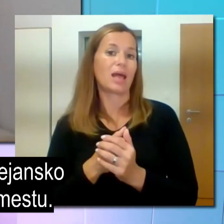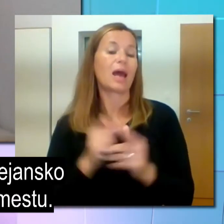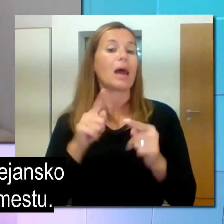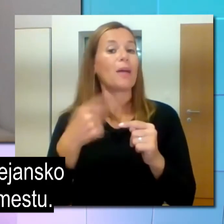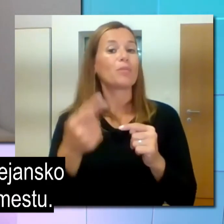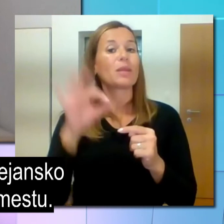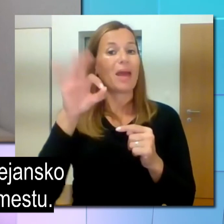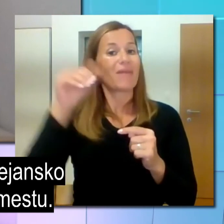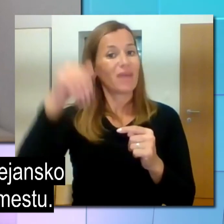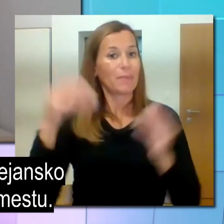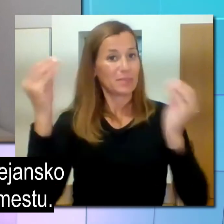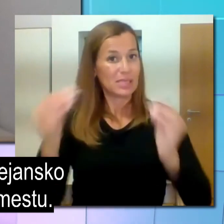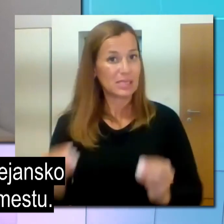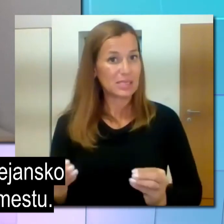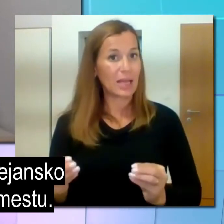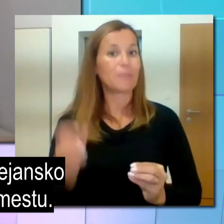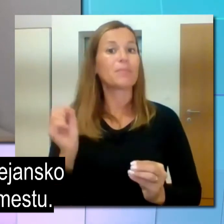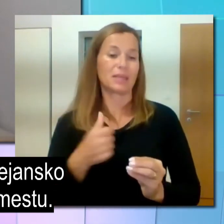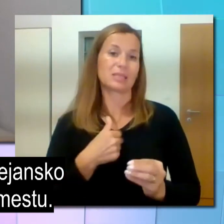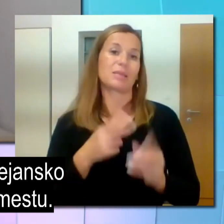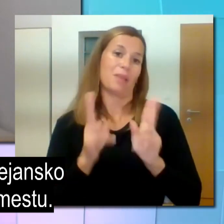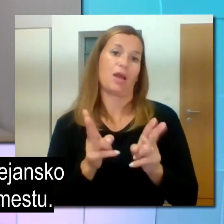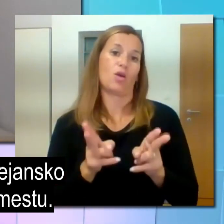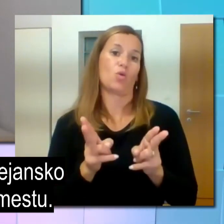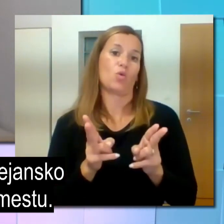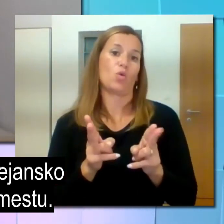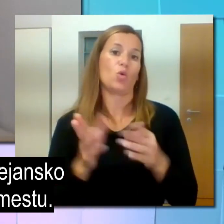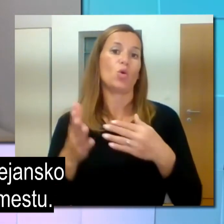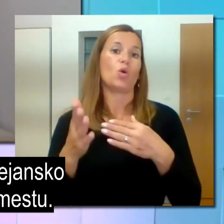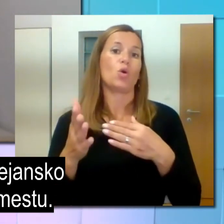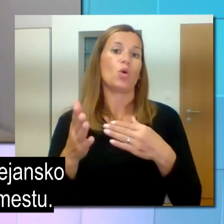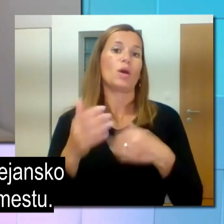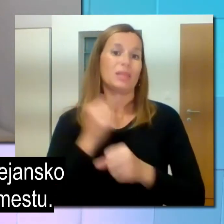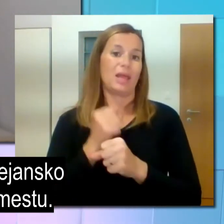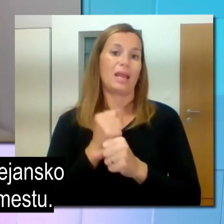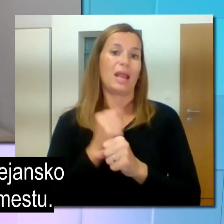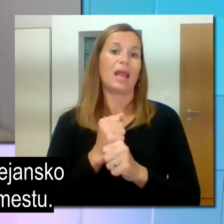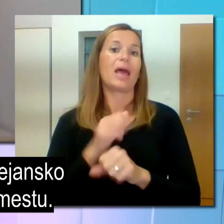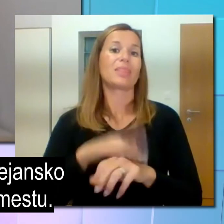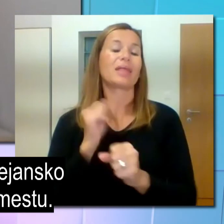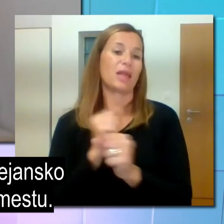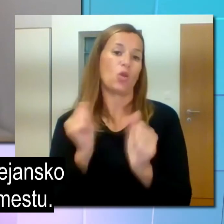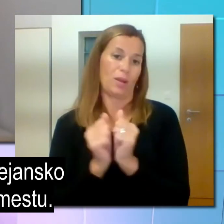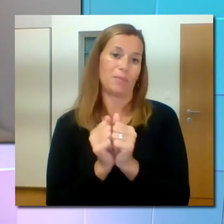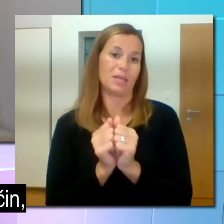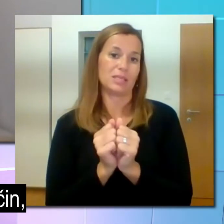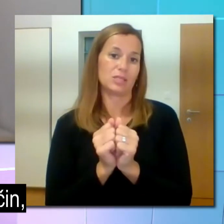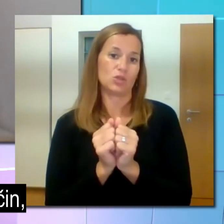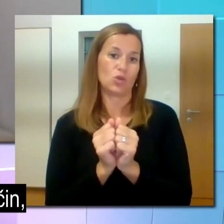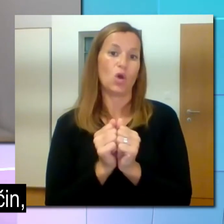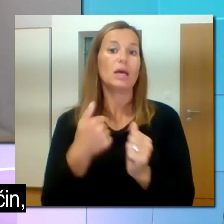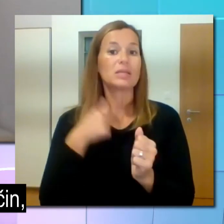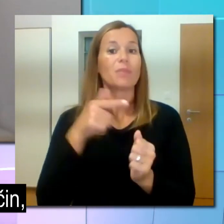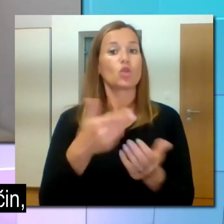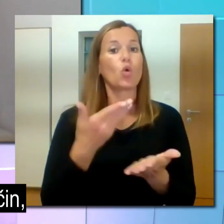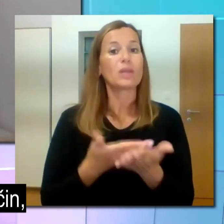potem FM sistem, da sem lahko dejansko delala na delovno mesto. Sem pa